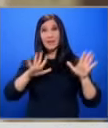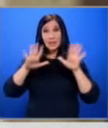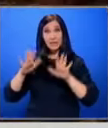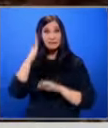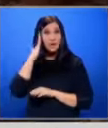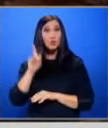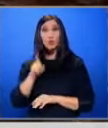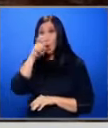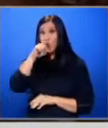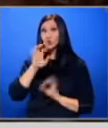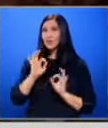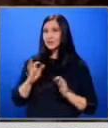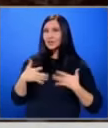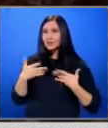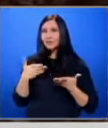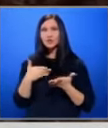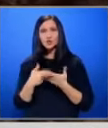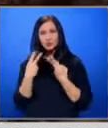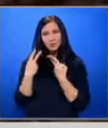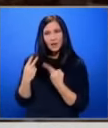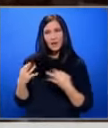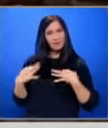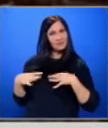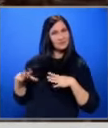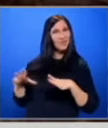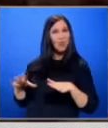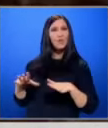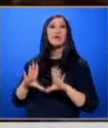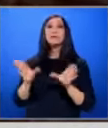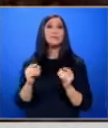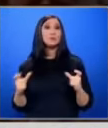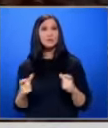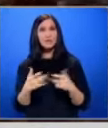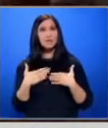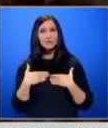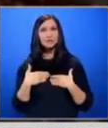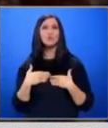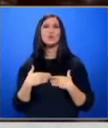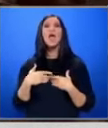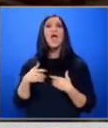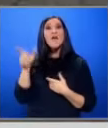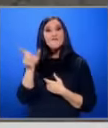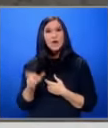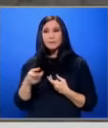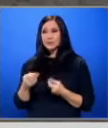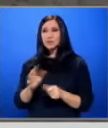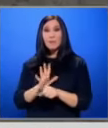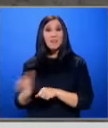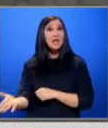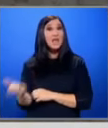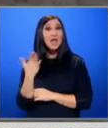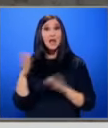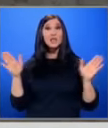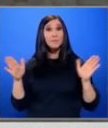кокошките наистина са щастливи, защото се отглеждат на свобода Заедно с семейството си фермерът се грижи за 15 000 птици